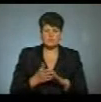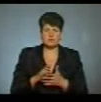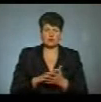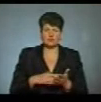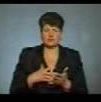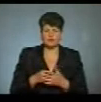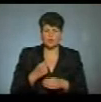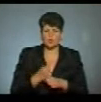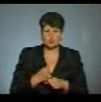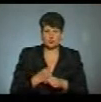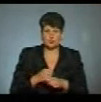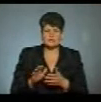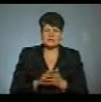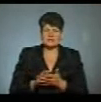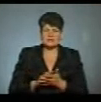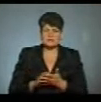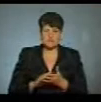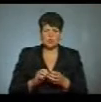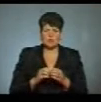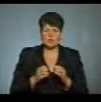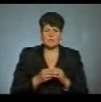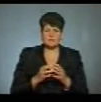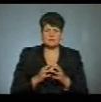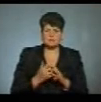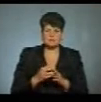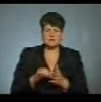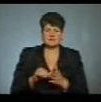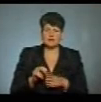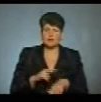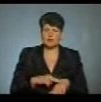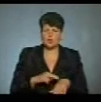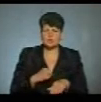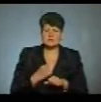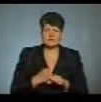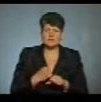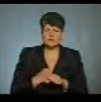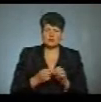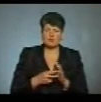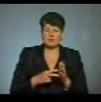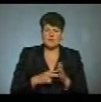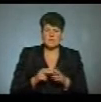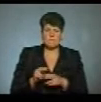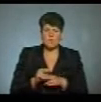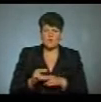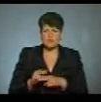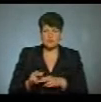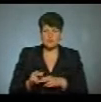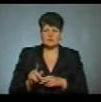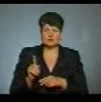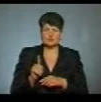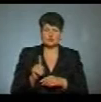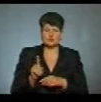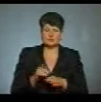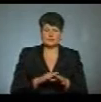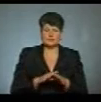роботу з дезінфекцією проблемних населених пунктів. Працівники поліції працюють в плані профілактики не щодо